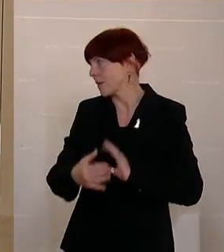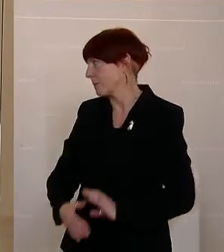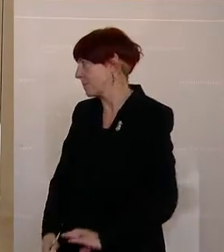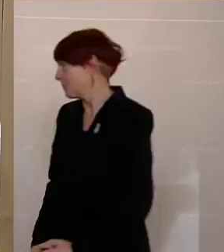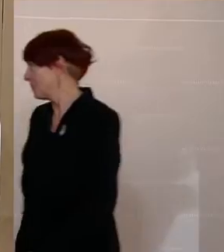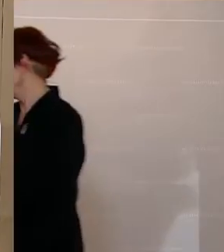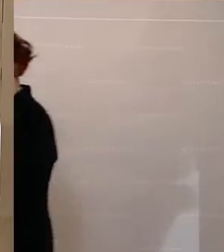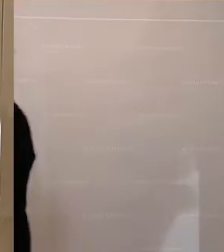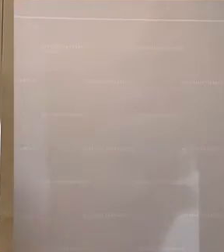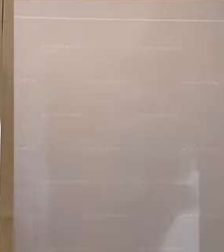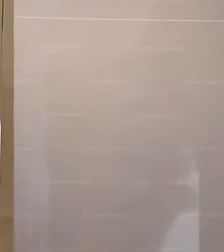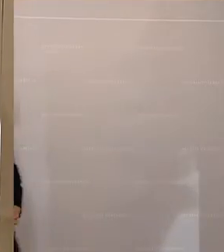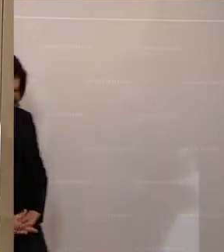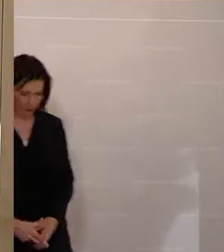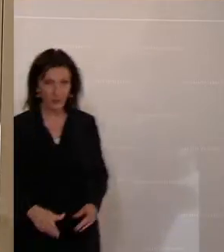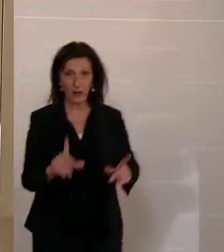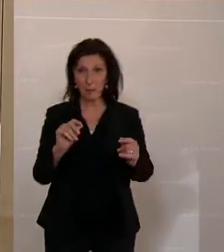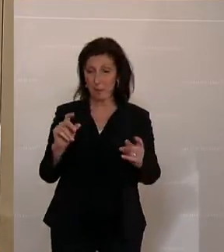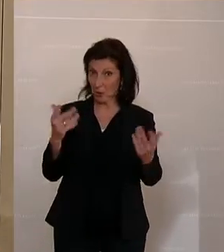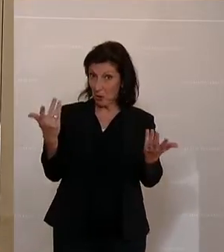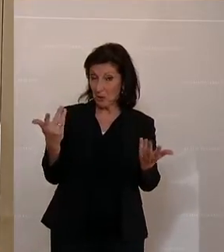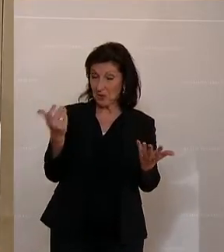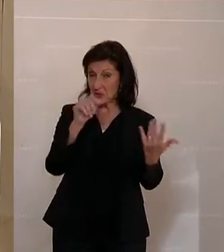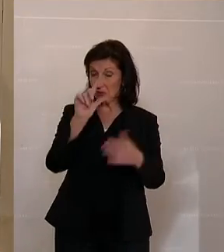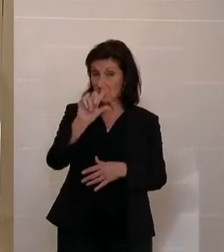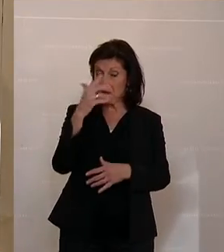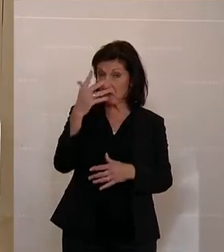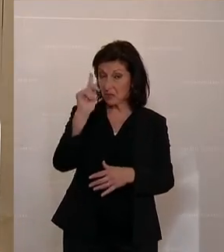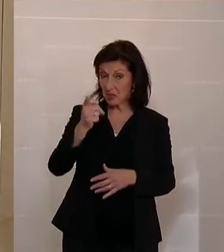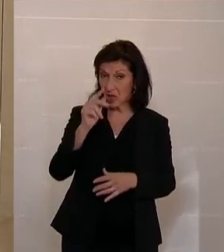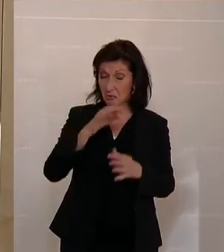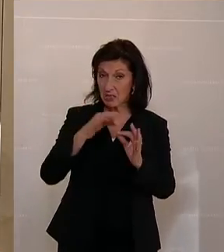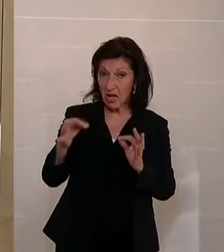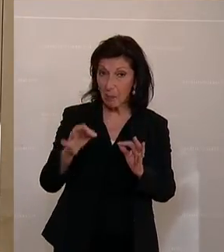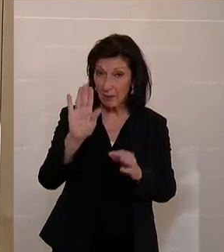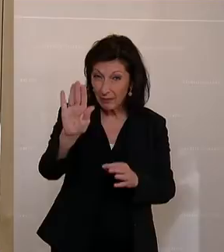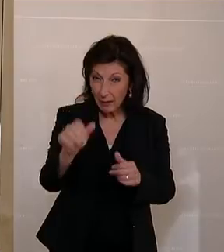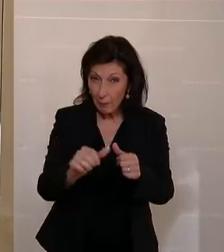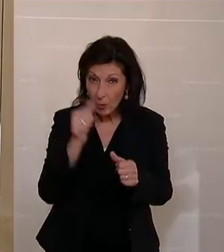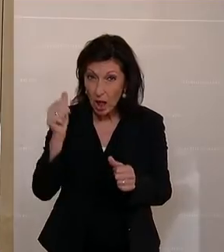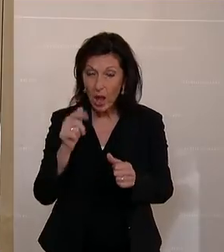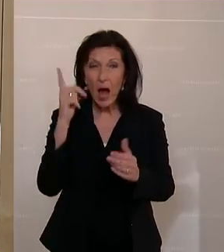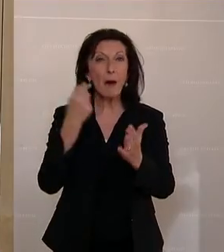die ich mit eurem Modell fahren könnte, wo der Preis noch überhaupt keine Lenkungswirkung hat.